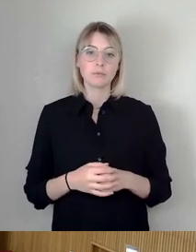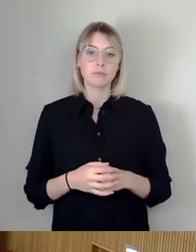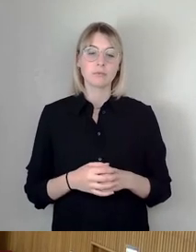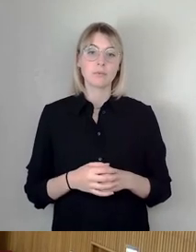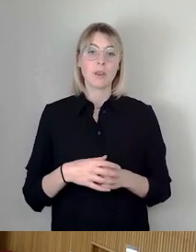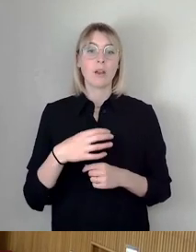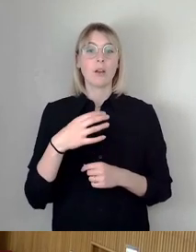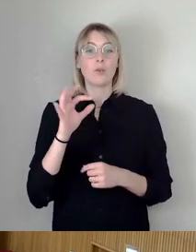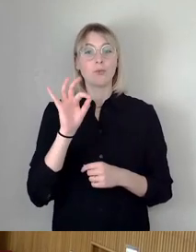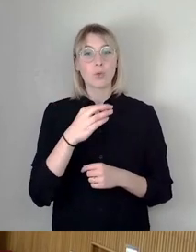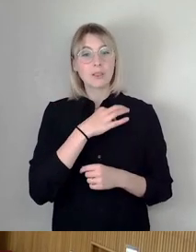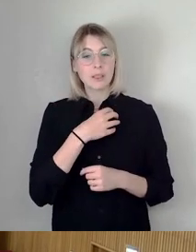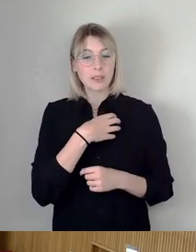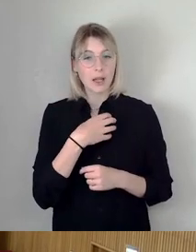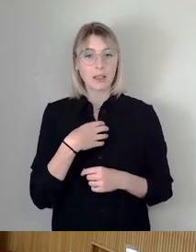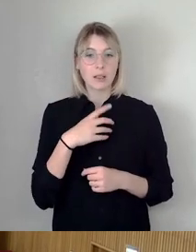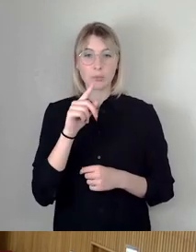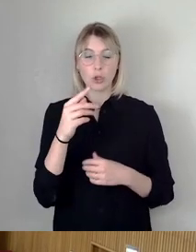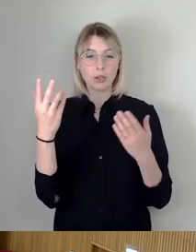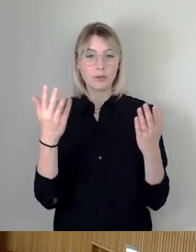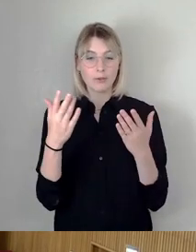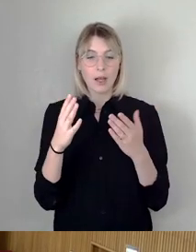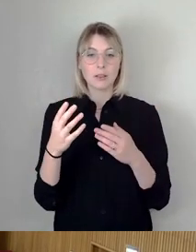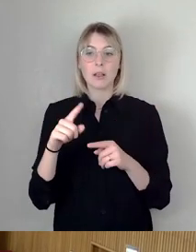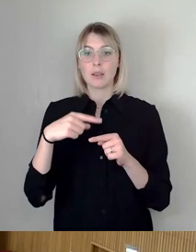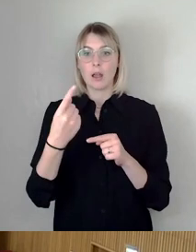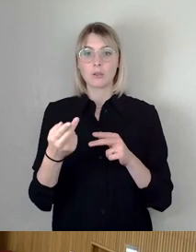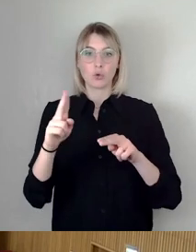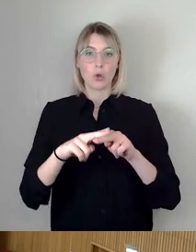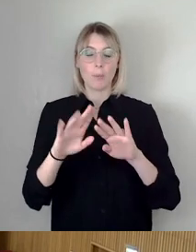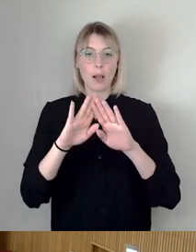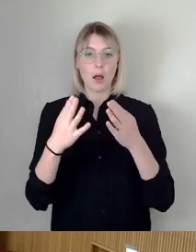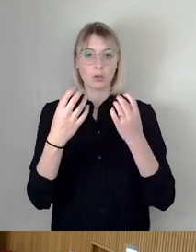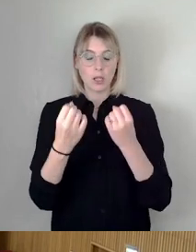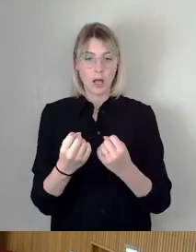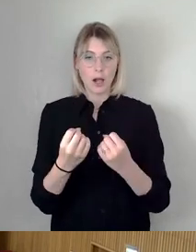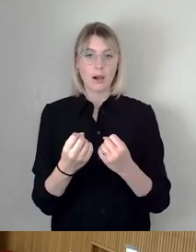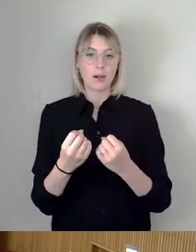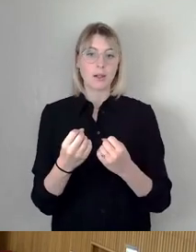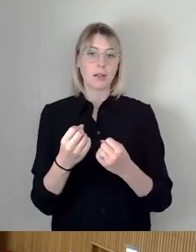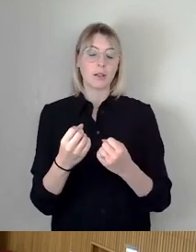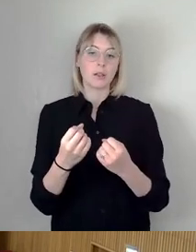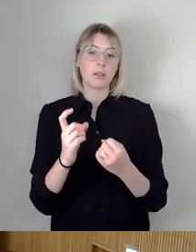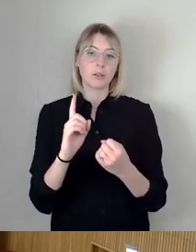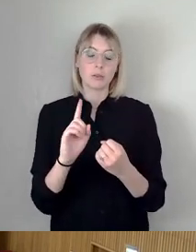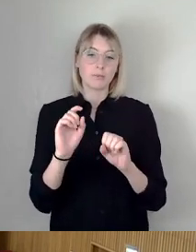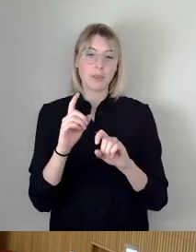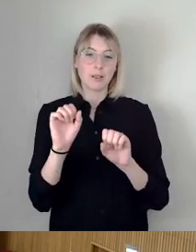daran, der nächste Doppelhaushalt wird nicht ohne Einsparung in vielen Politikfeldern auskommen können.